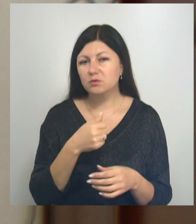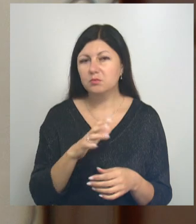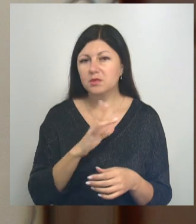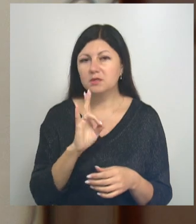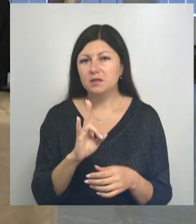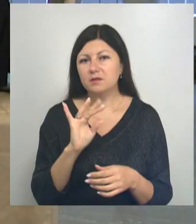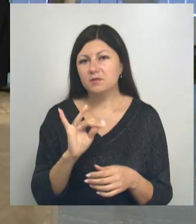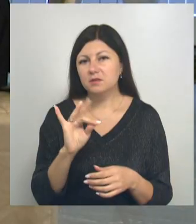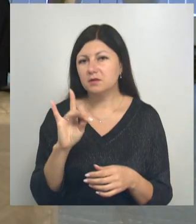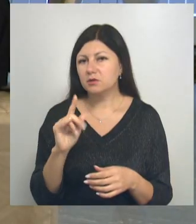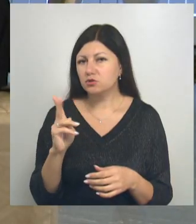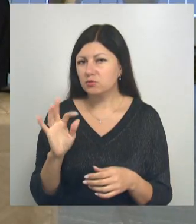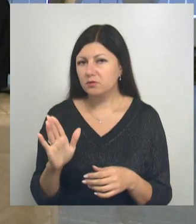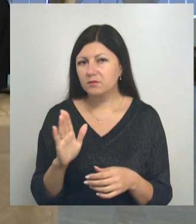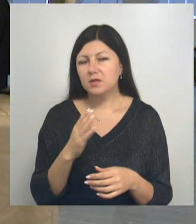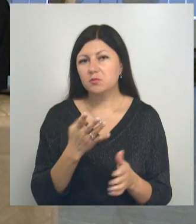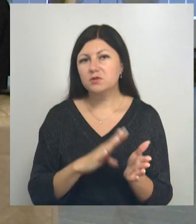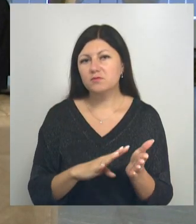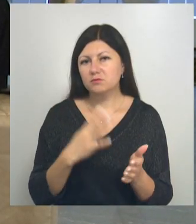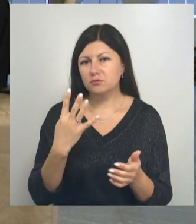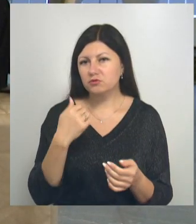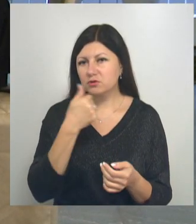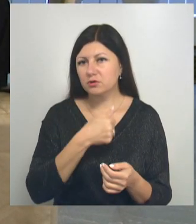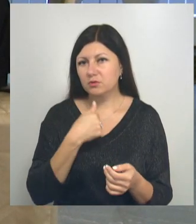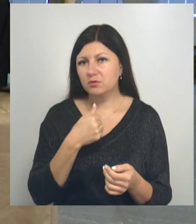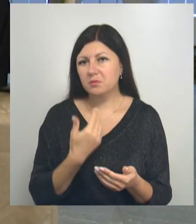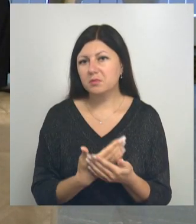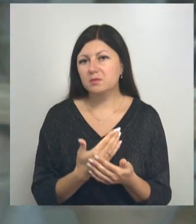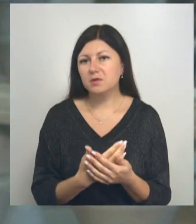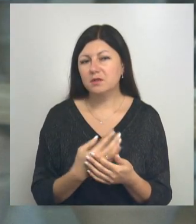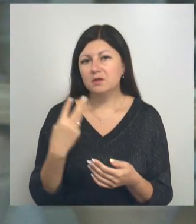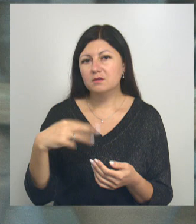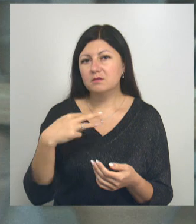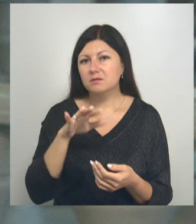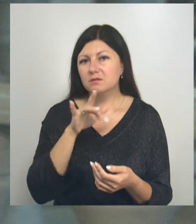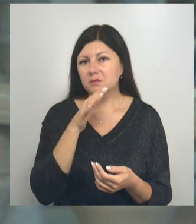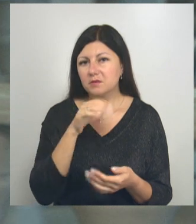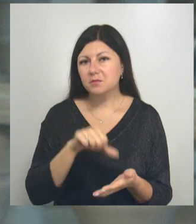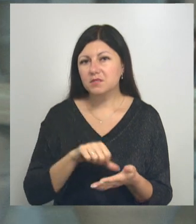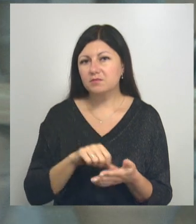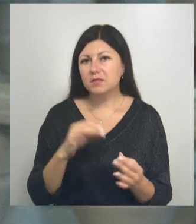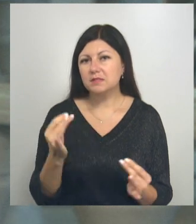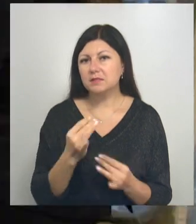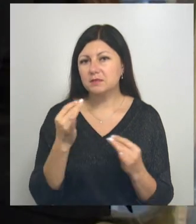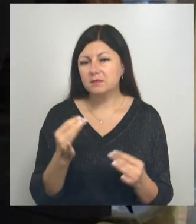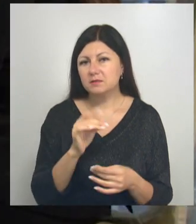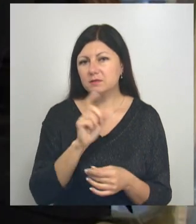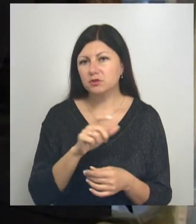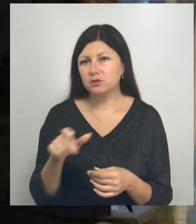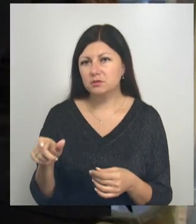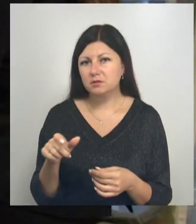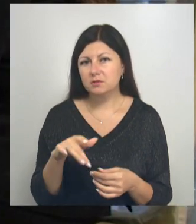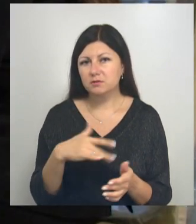Николай Иванович Рыжков. Ему 94 года, а из них почти три десятка лет он представлял интересы жителей субъекта.